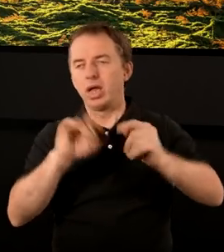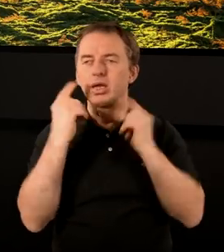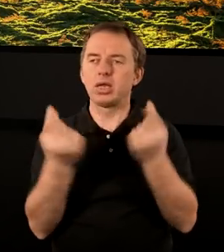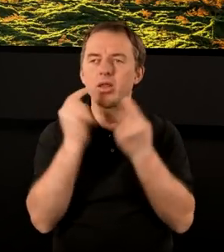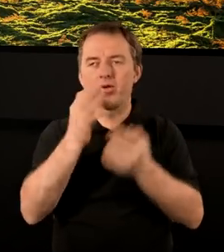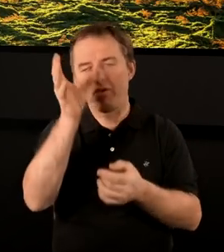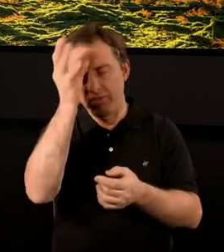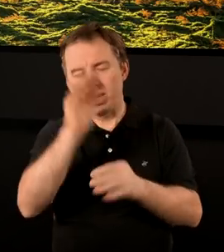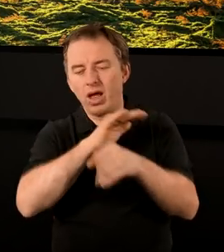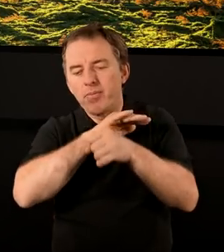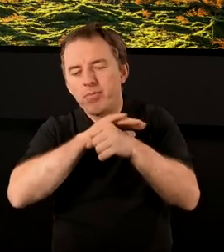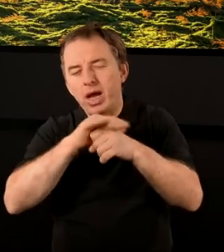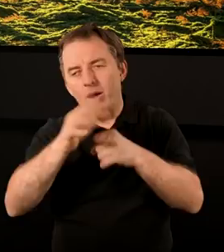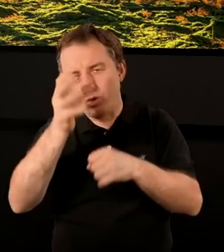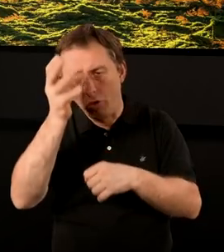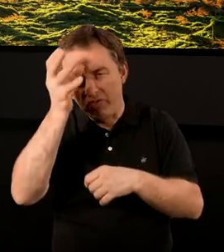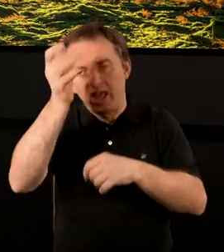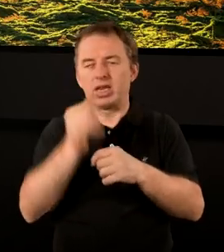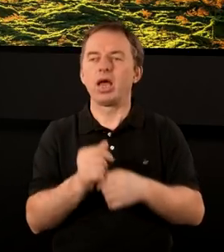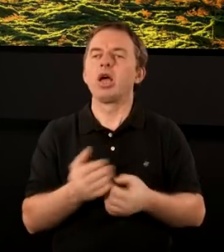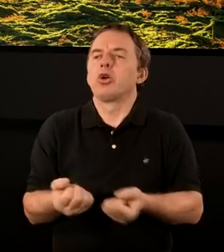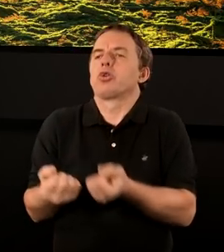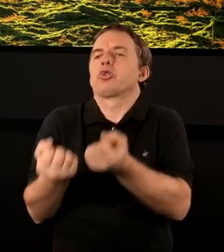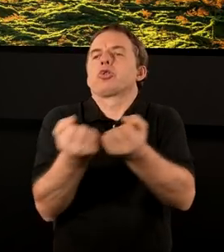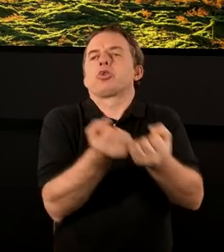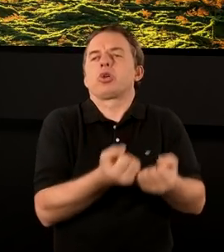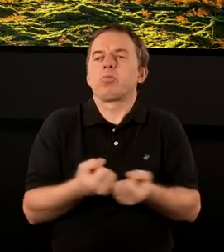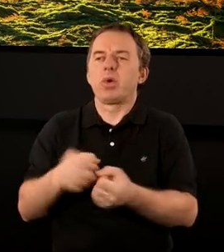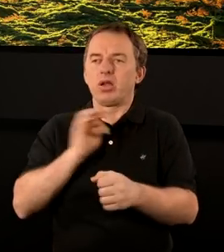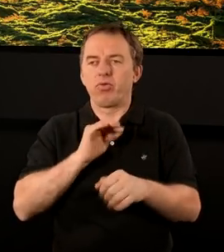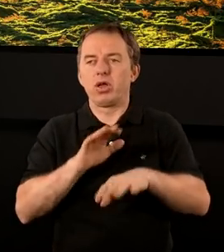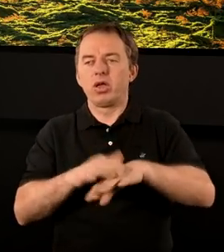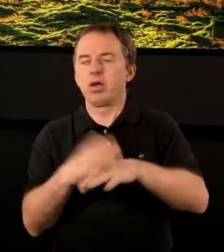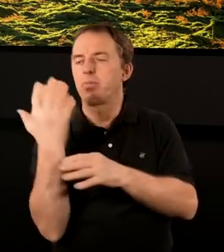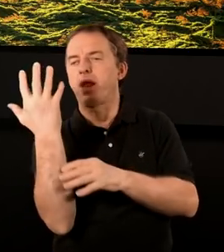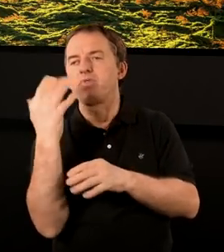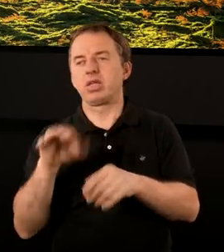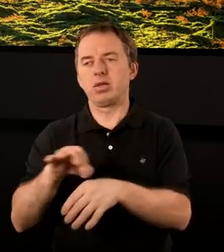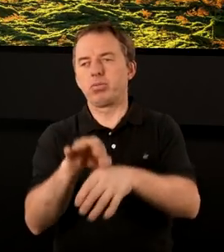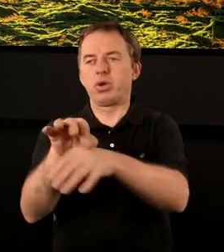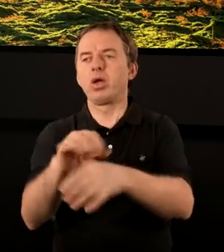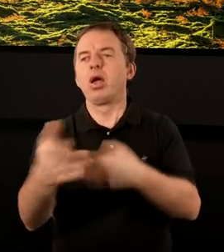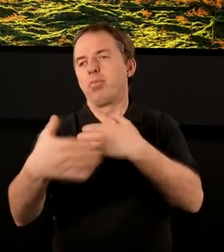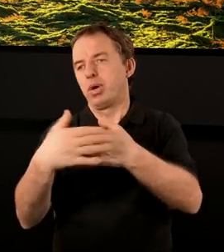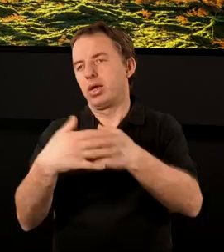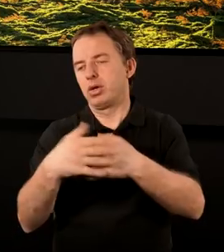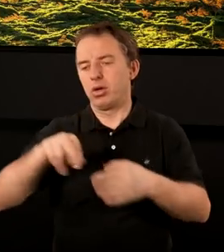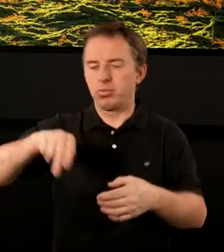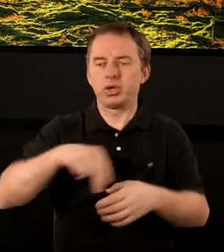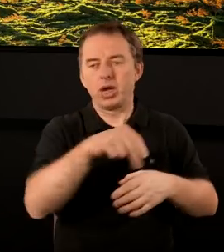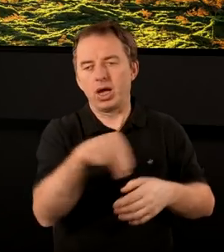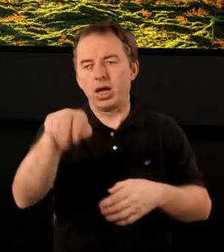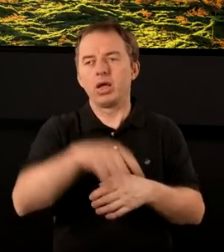sytuacją, kto ma wiedzę, pełną wiedzę, kto trzyma w swojej prawicy, kto jest blisko,